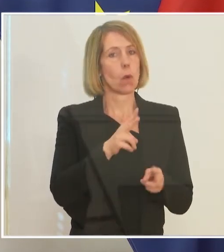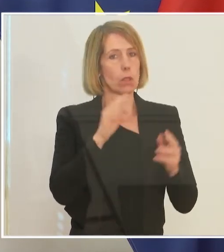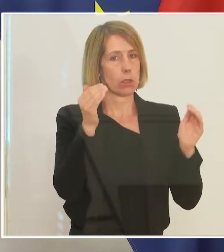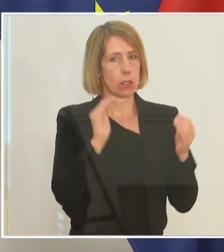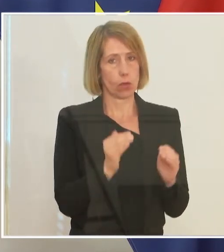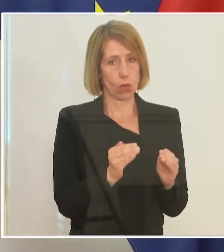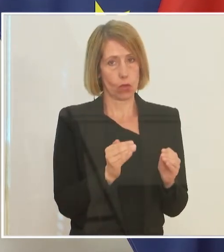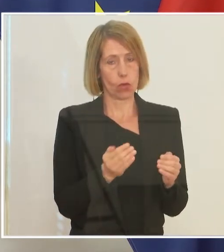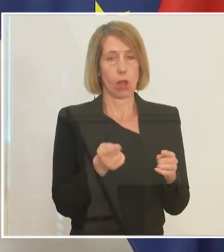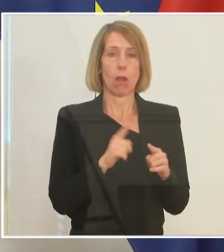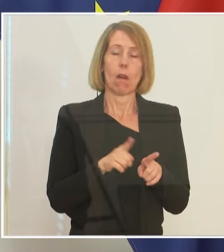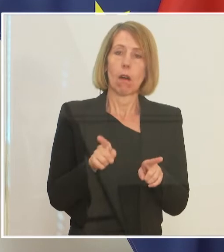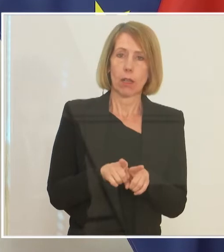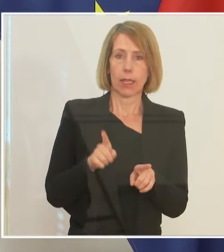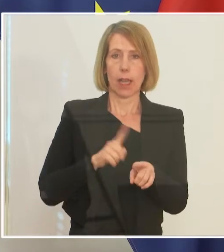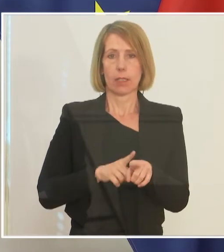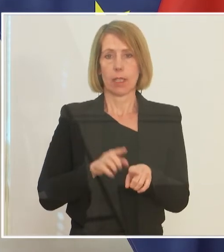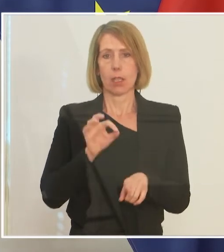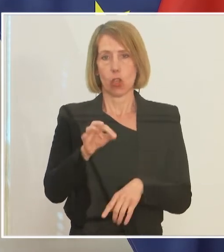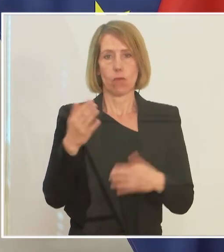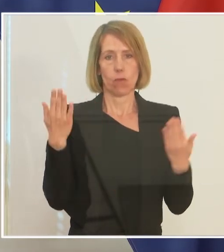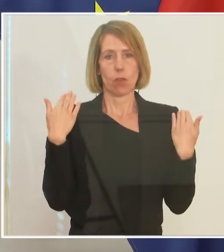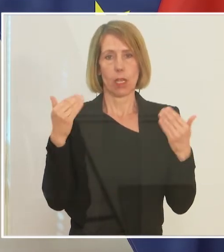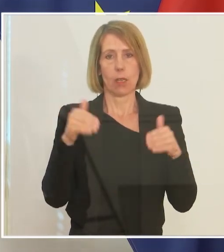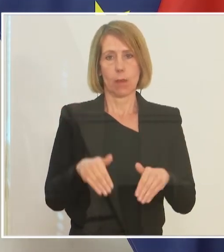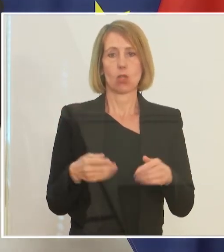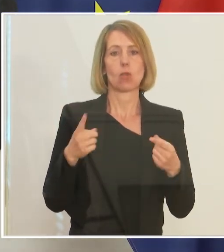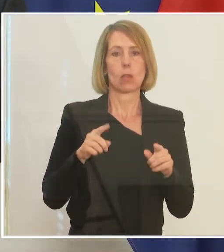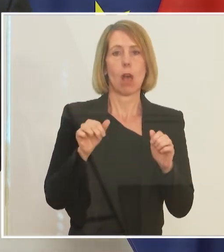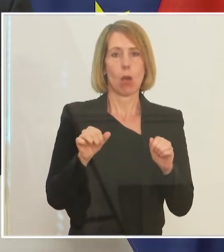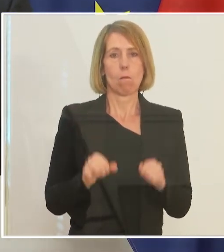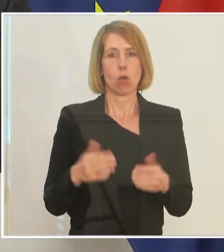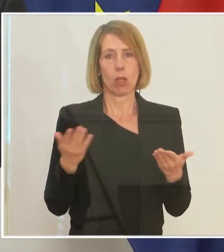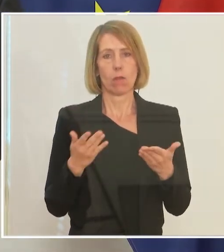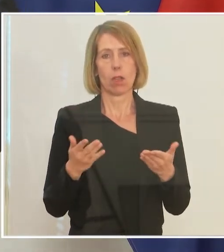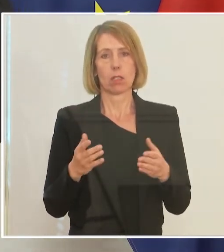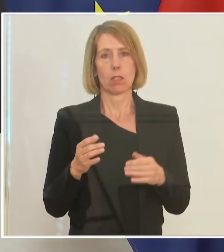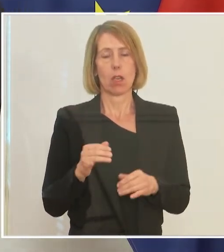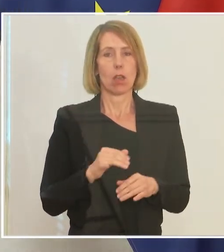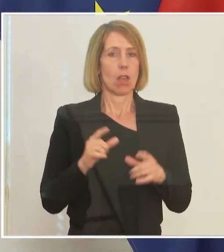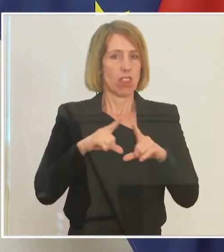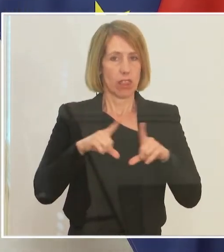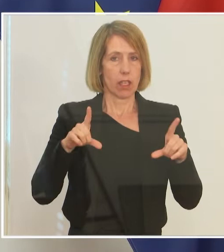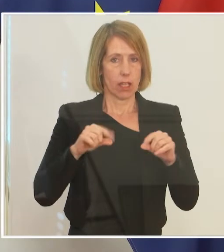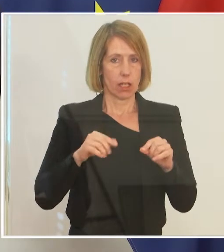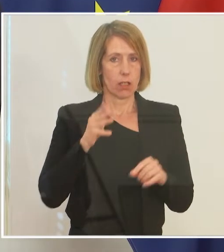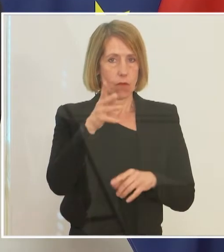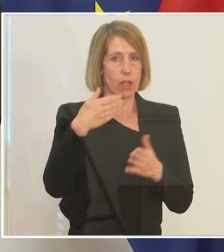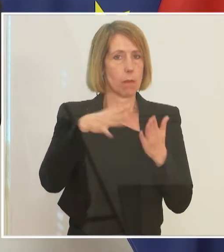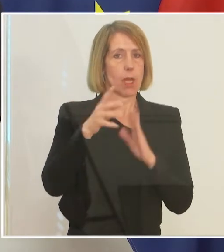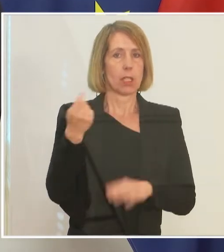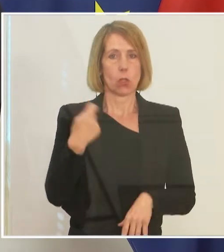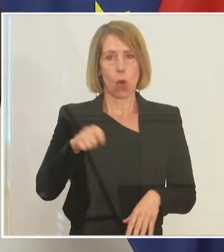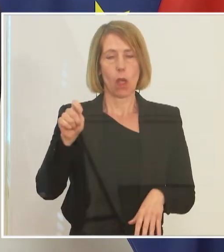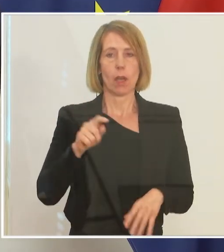und gleichzeitig auch im Sinne vom Klimaschutz, dass auch Tickets deutlich teurer werden. Und das könnte